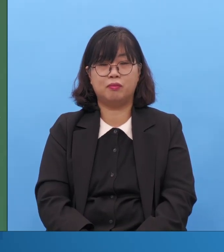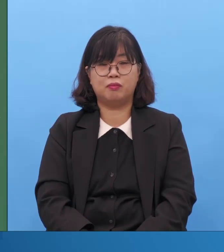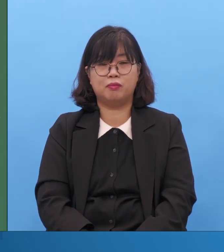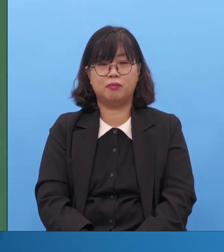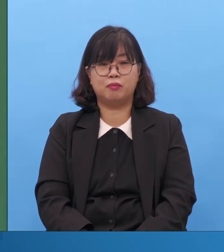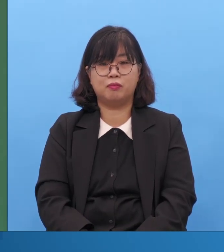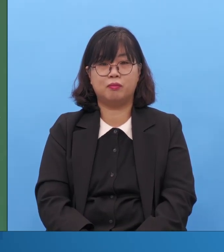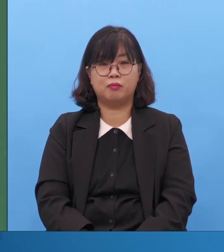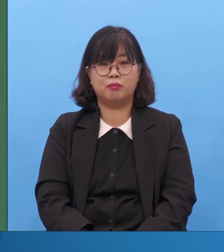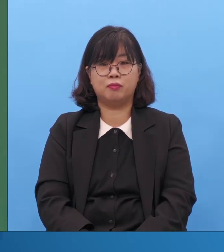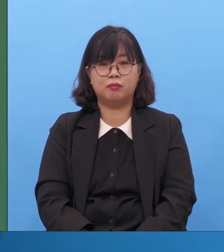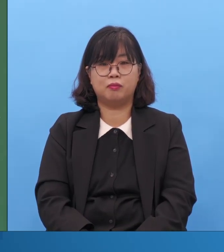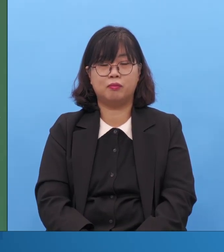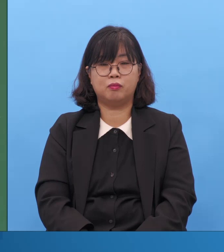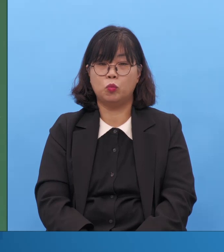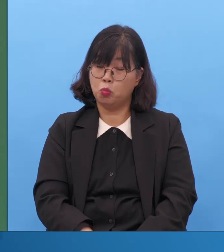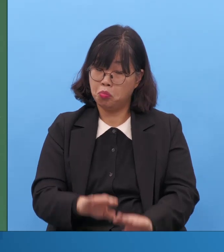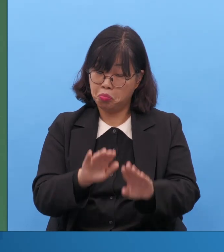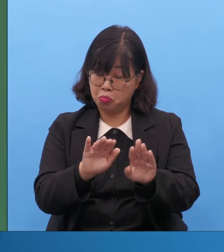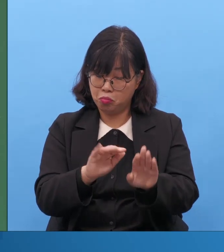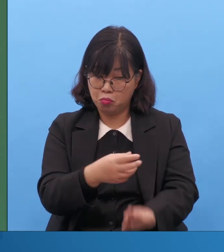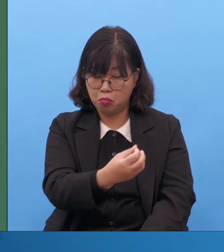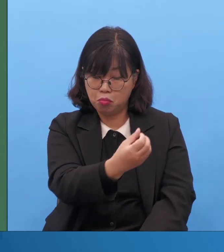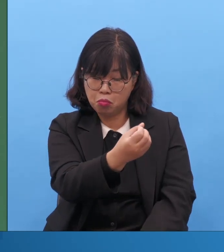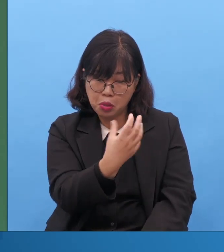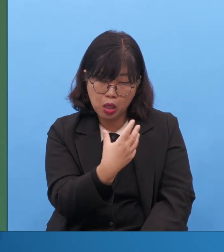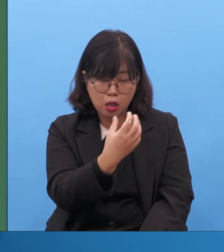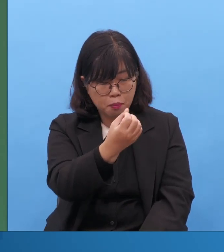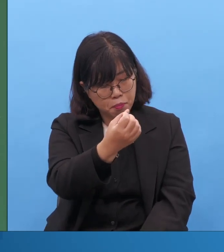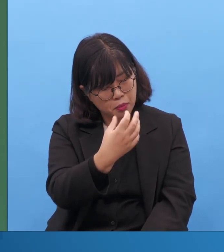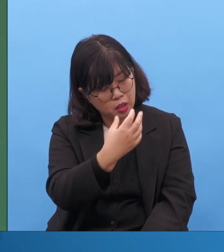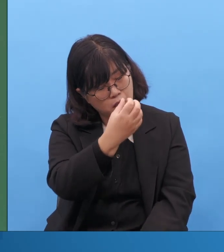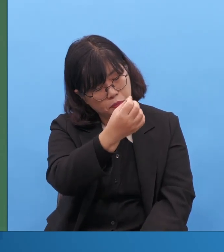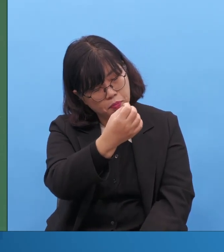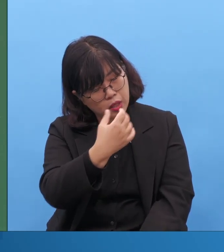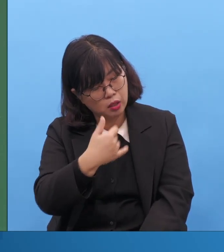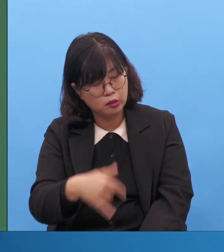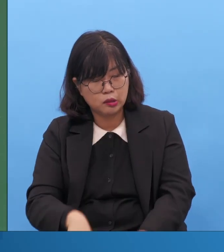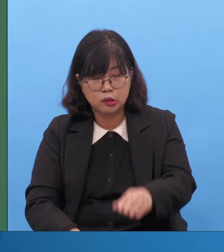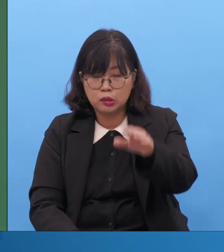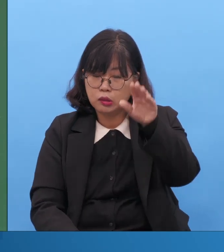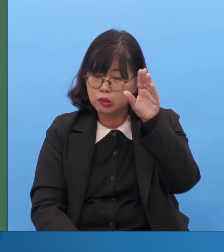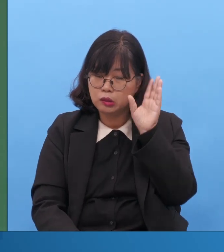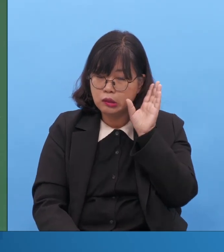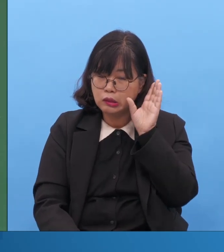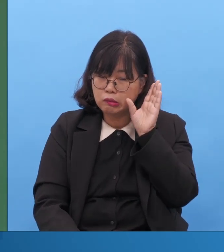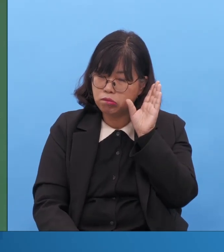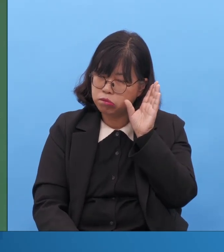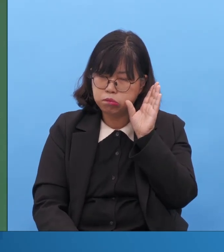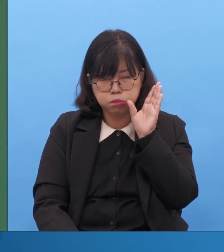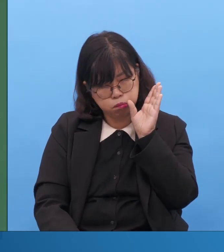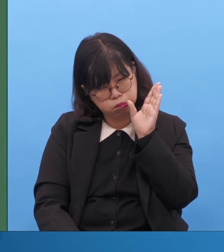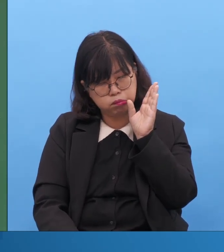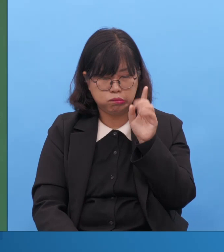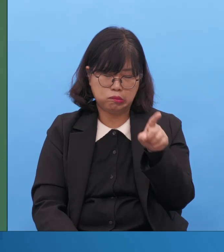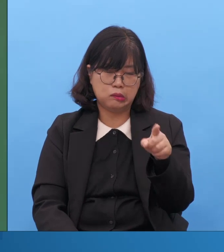전세 다 그렇게 가만히 보면 안타까운 거라 이 귀중한 사람들이 굉장히 상처받은